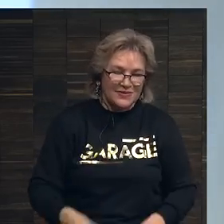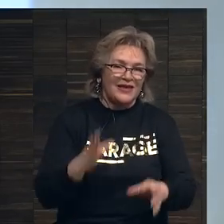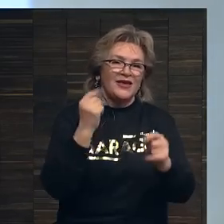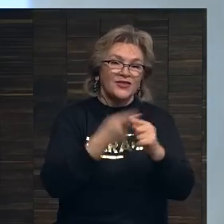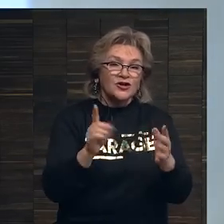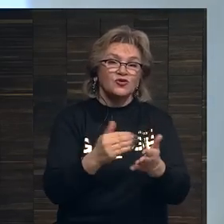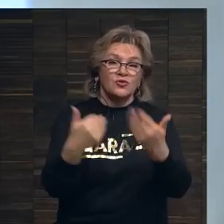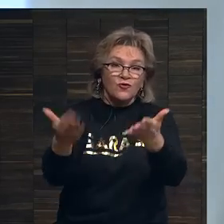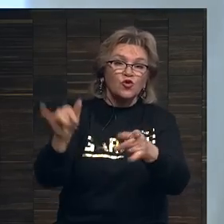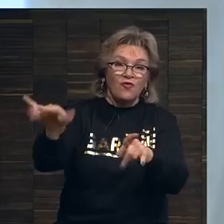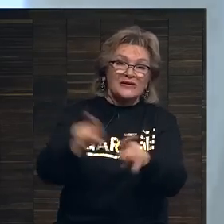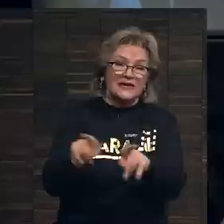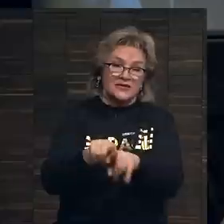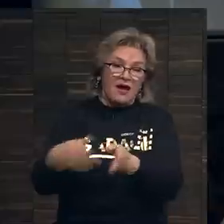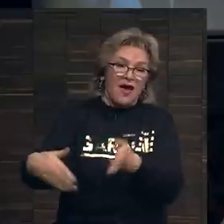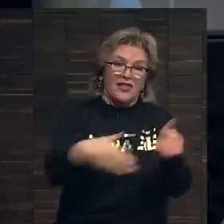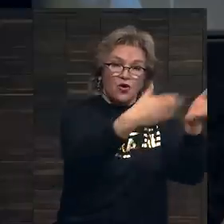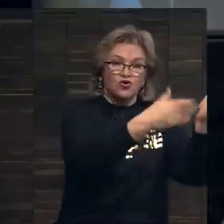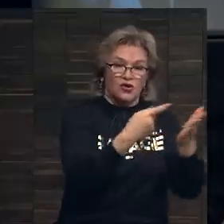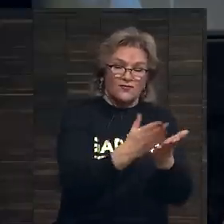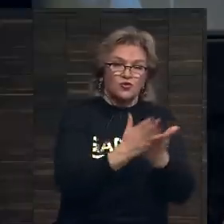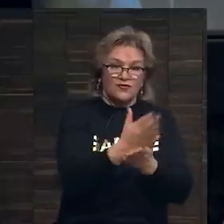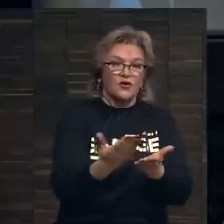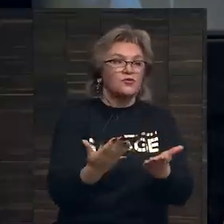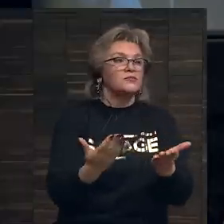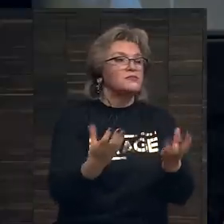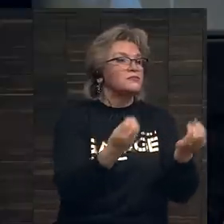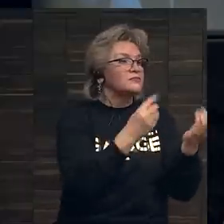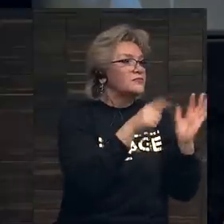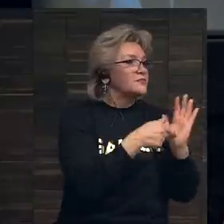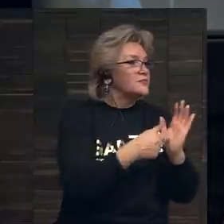Так что, да, вот у вас есть такая дорожка в эту сферу теперь. Еще вопросы?